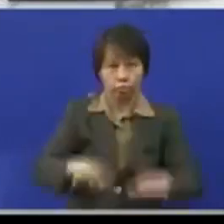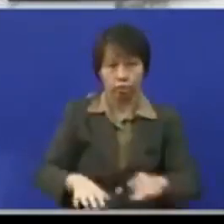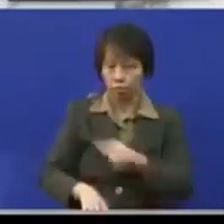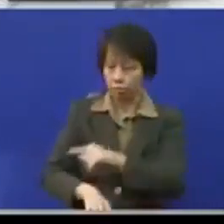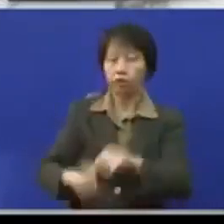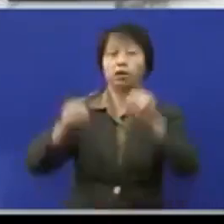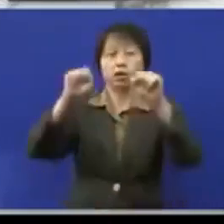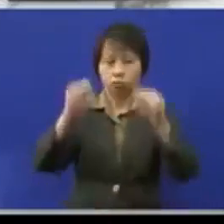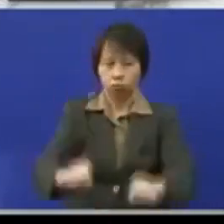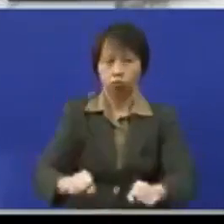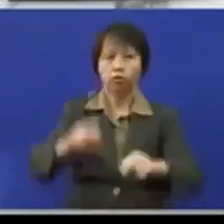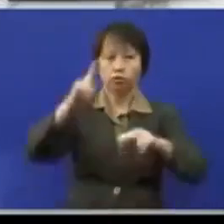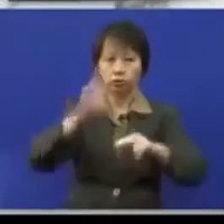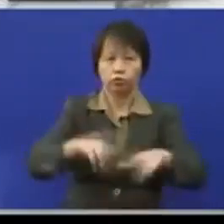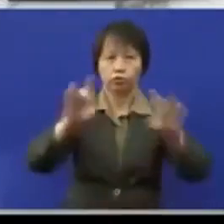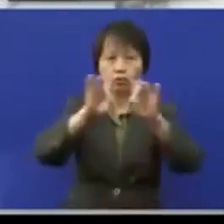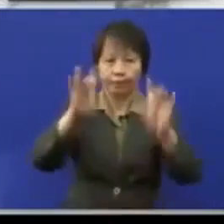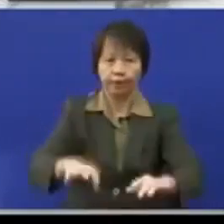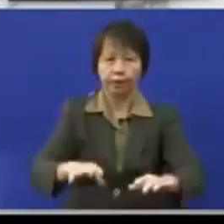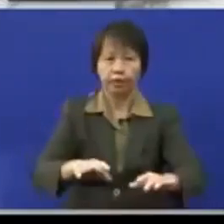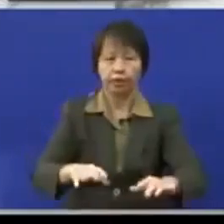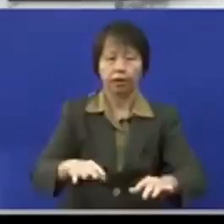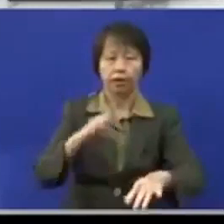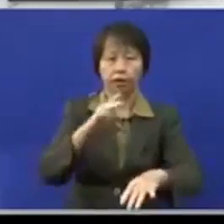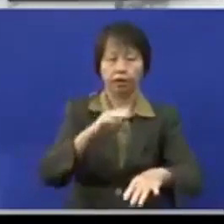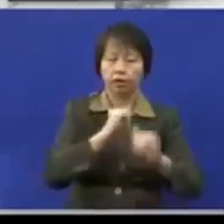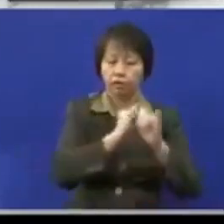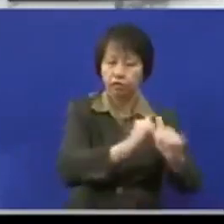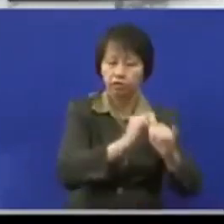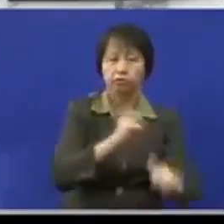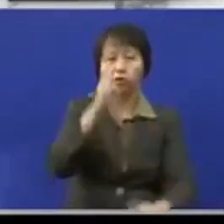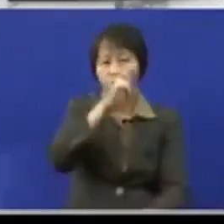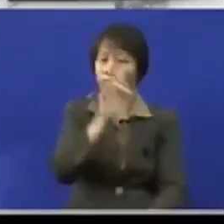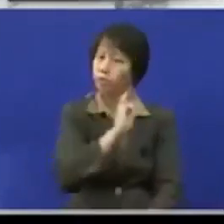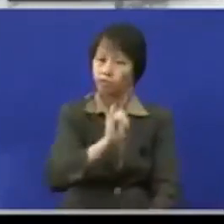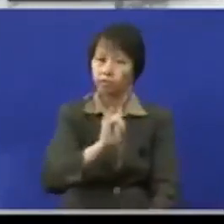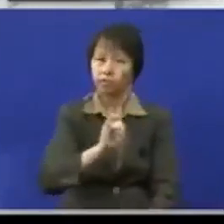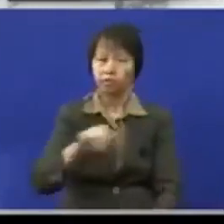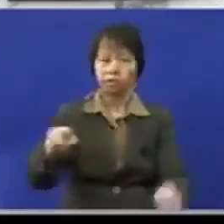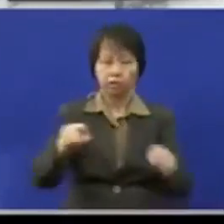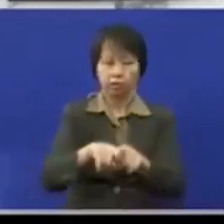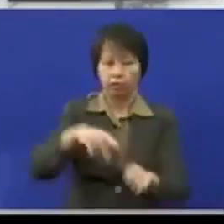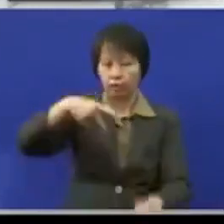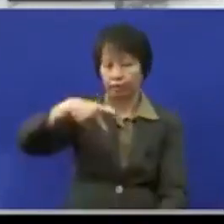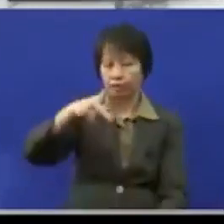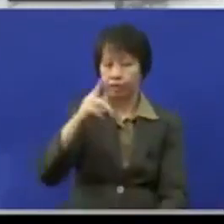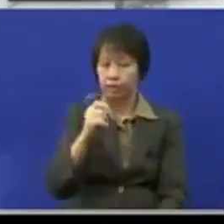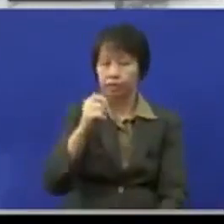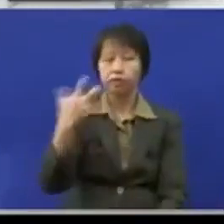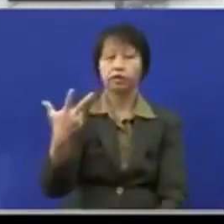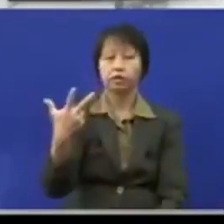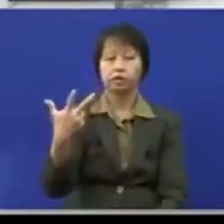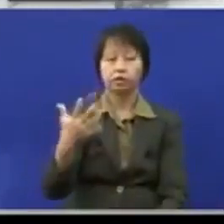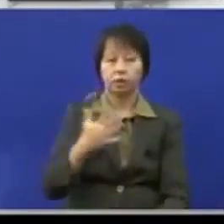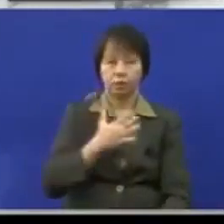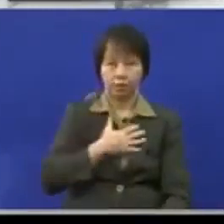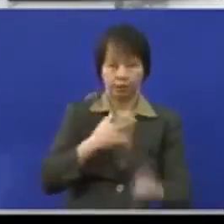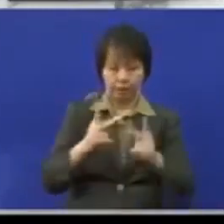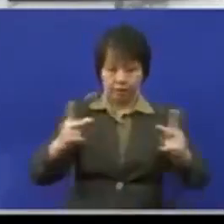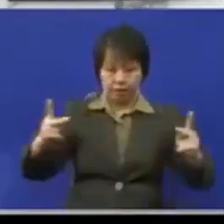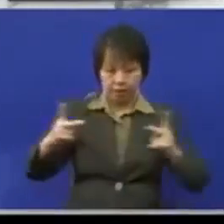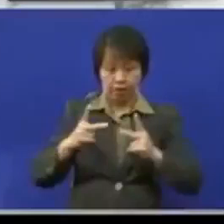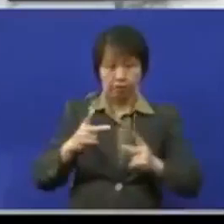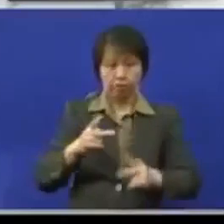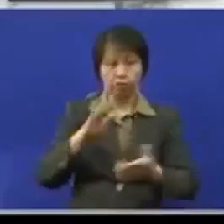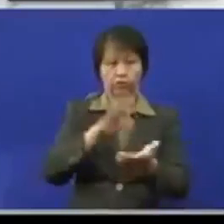dibenarkan untuk mengambil perperiksaan di arus perdana termasuk juga PT3 sebagai maklumat sajalah di kawasan saya sendiri di sekolah